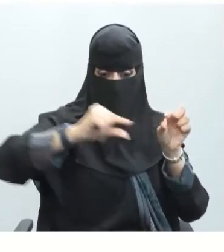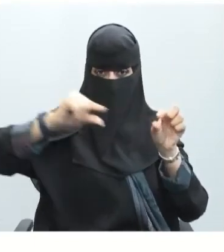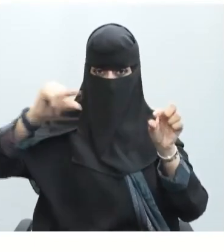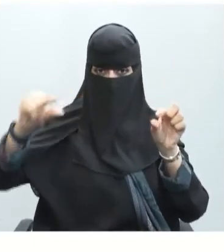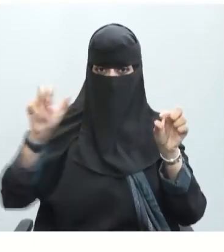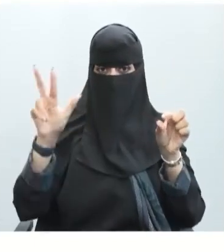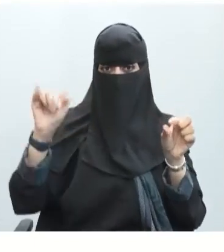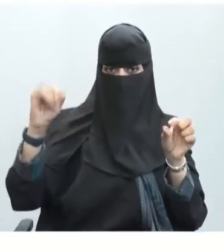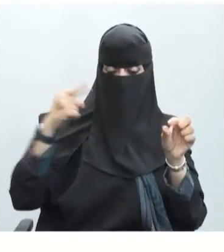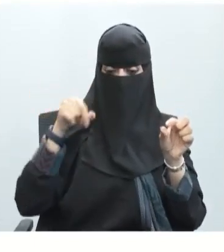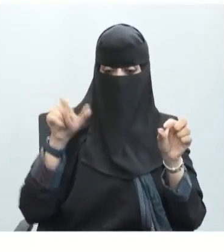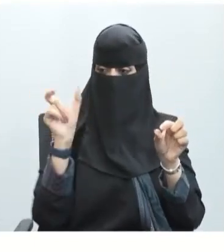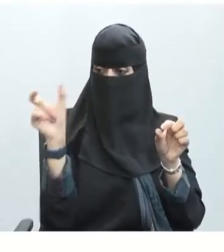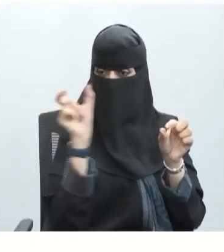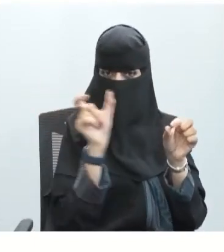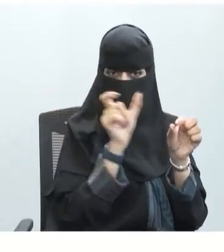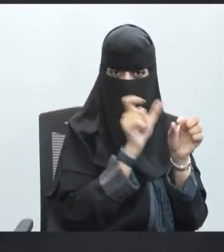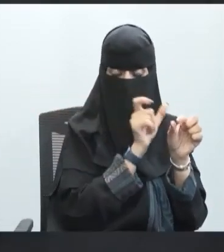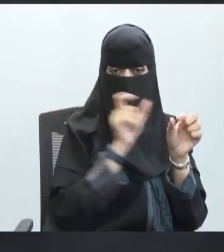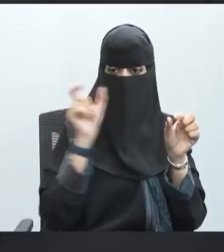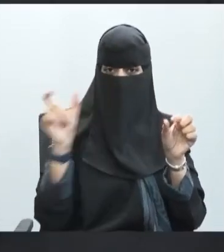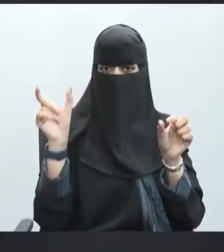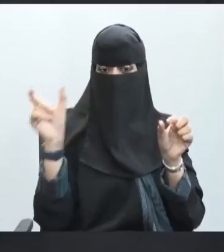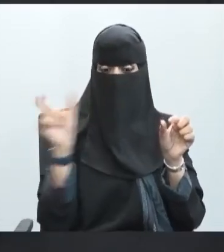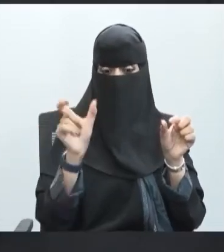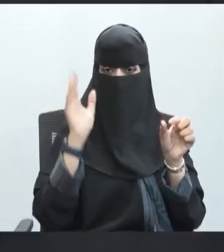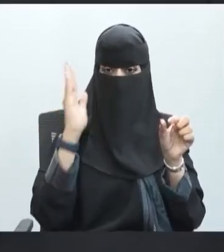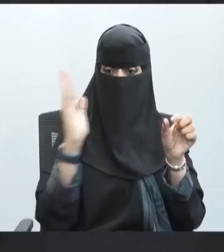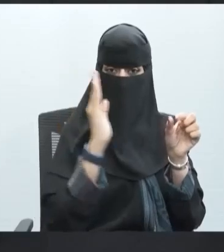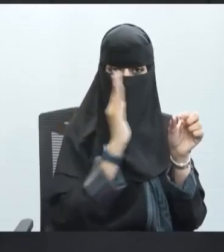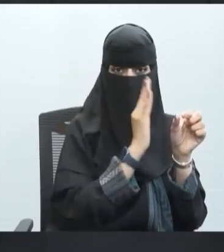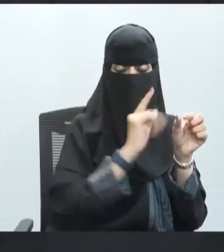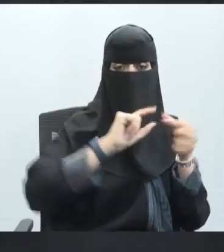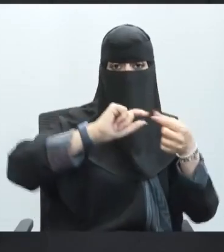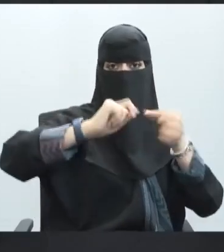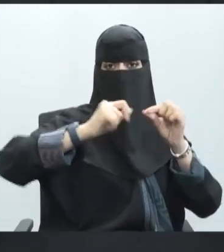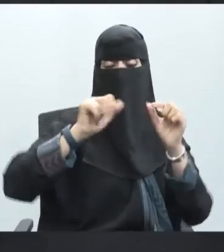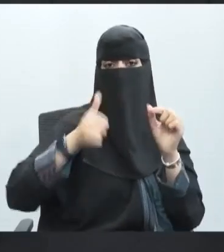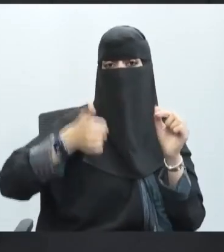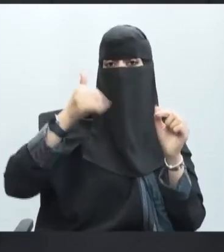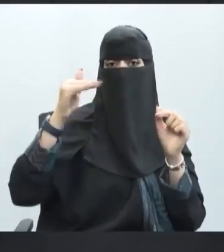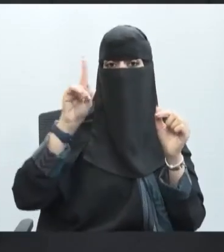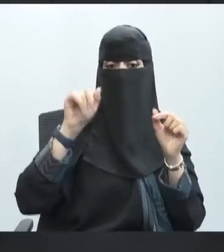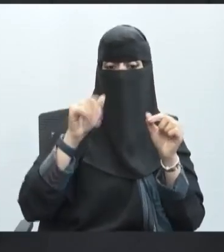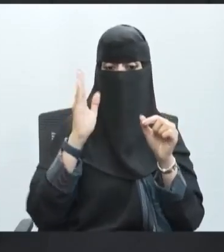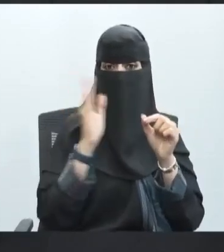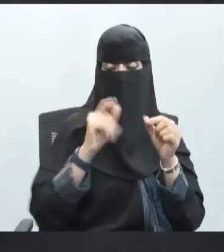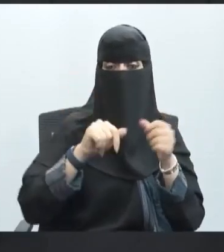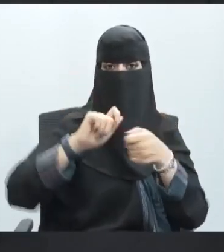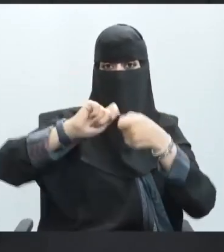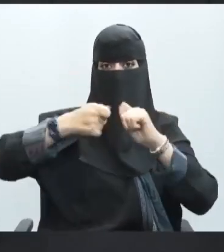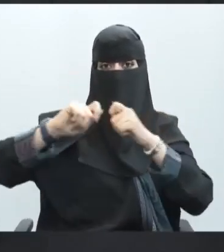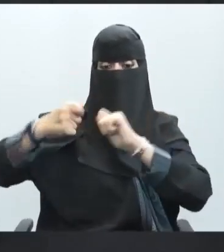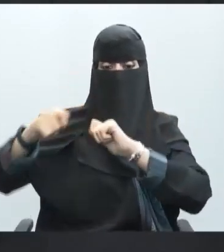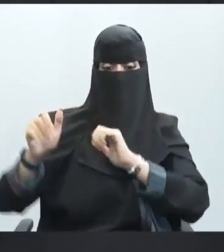المحور للخلية العصبية نلاحظ أن هناك تقاطعات هناك اختناقات ما بينها التركيب